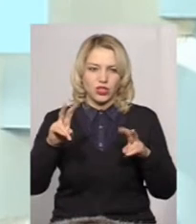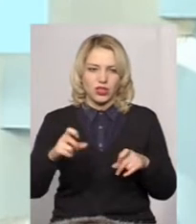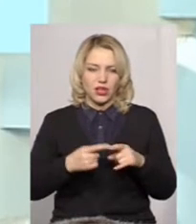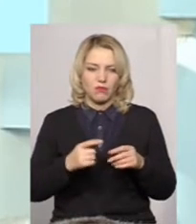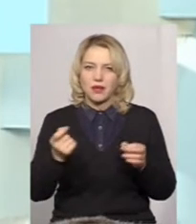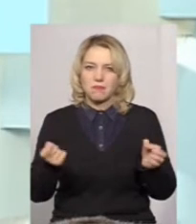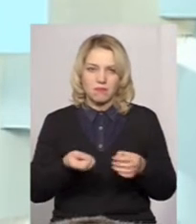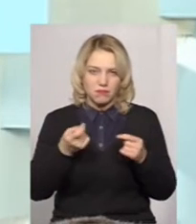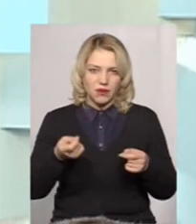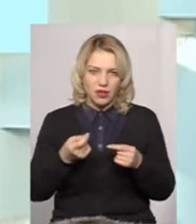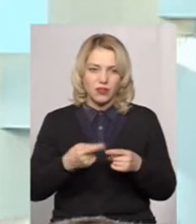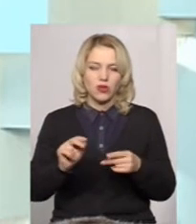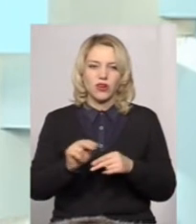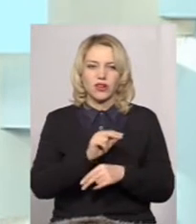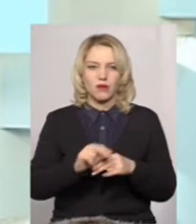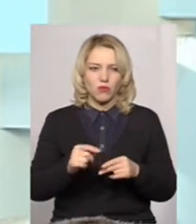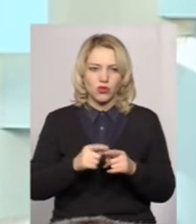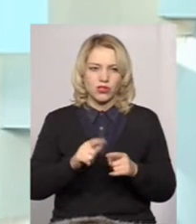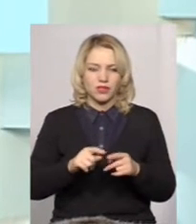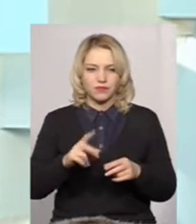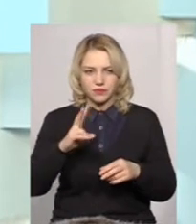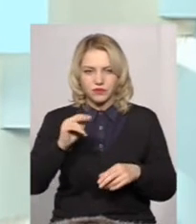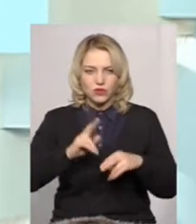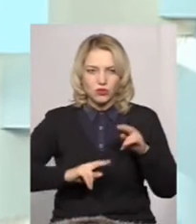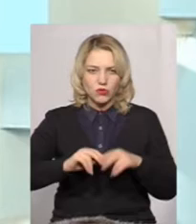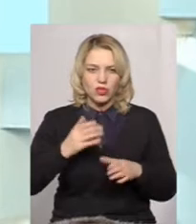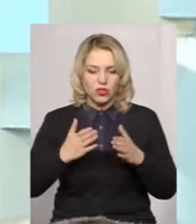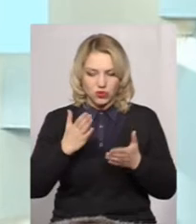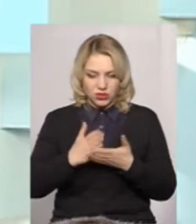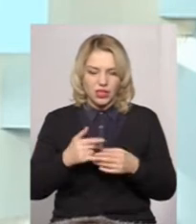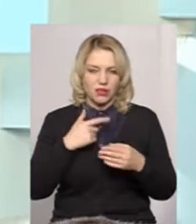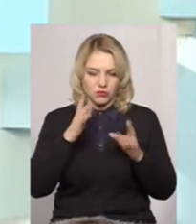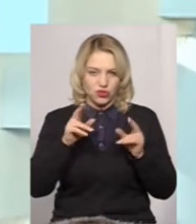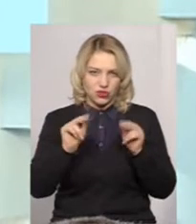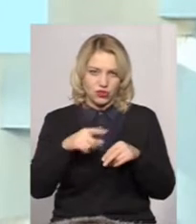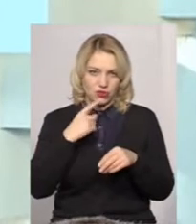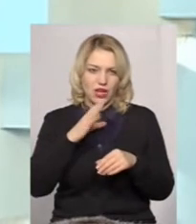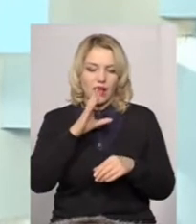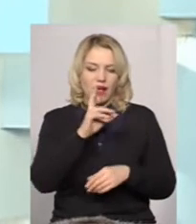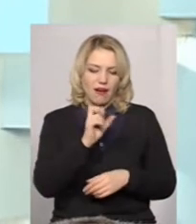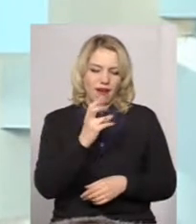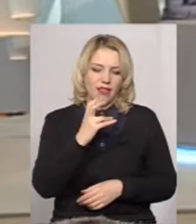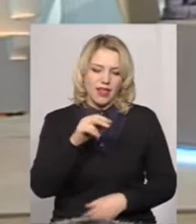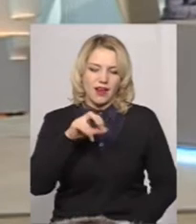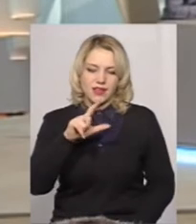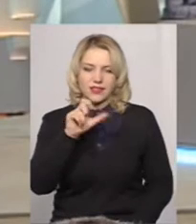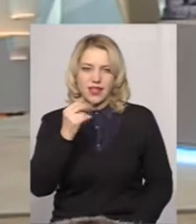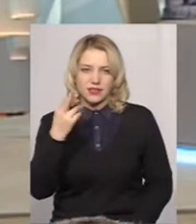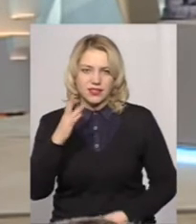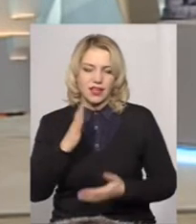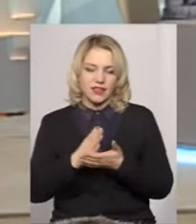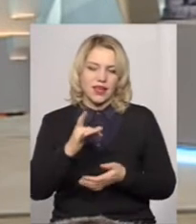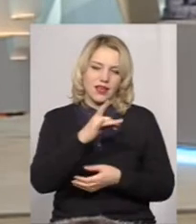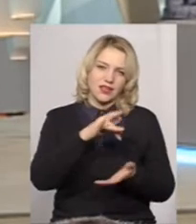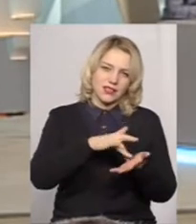Дуже мало ремонтів каналізаційних споруд. Якщо вони є, давайте чесно, у нас каналізації є тільки по райцянтах і по містах. По селах